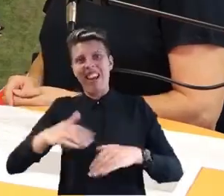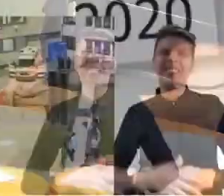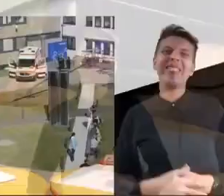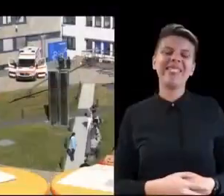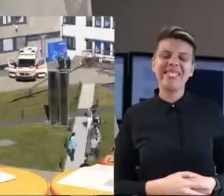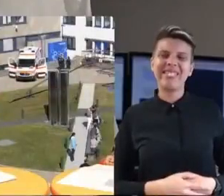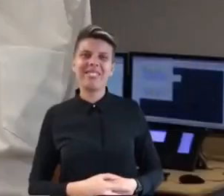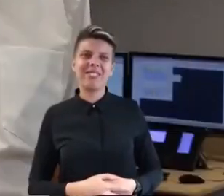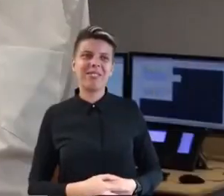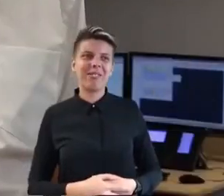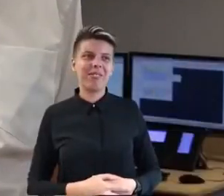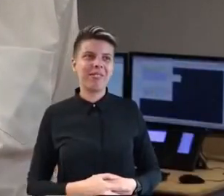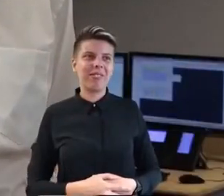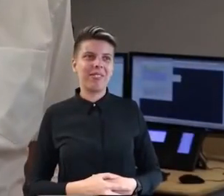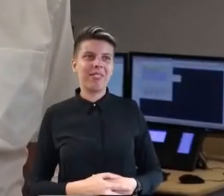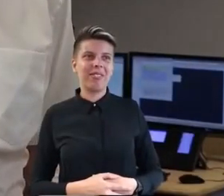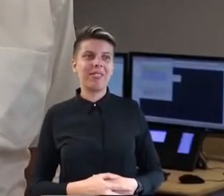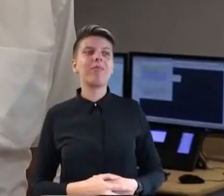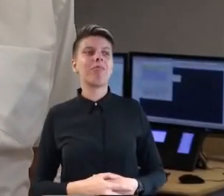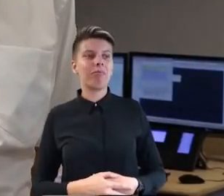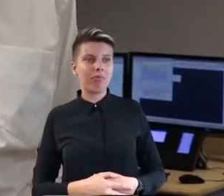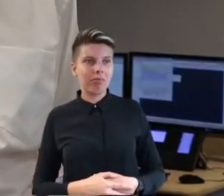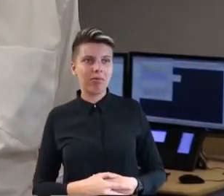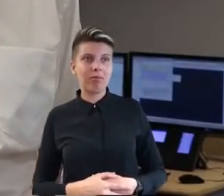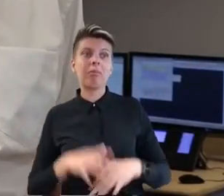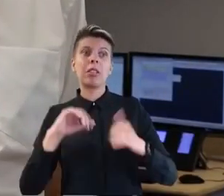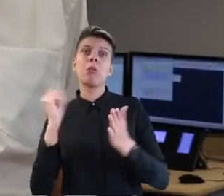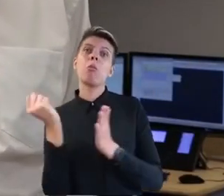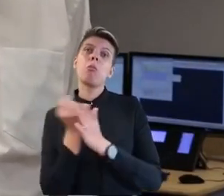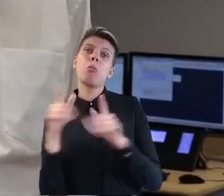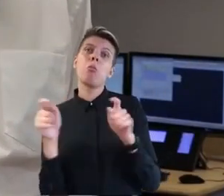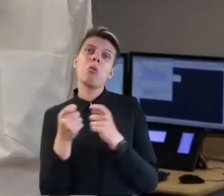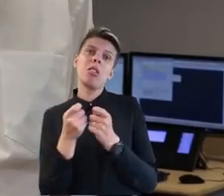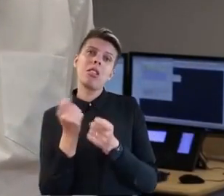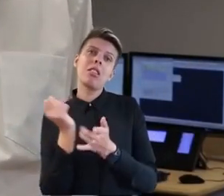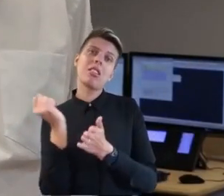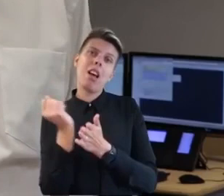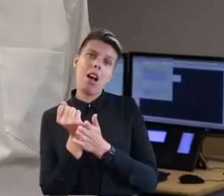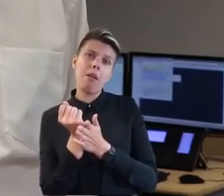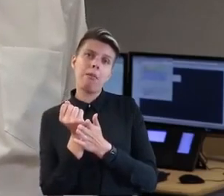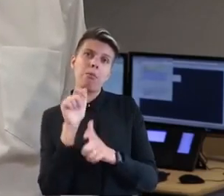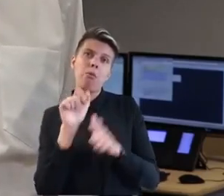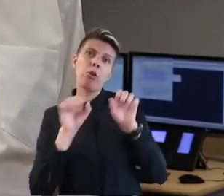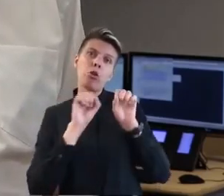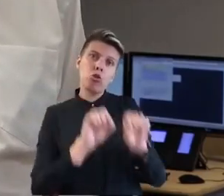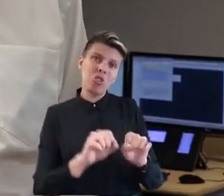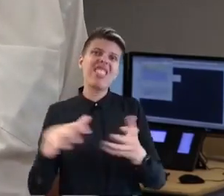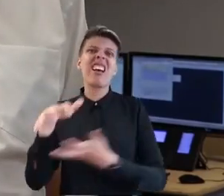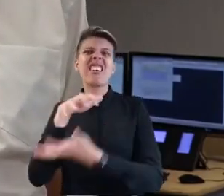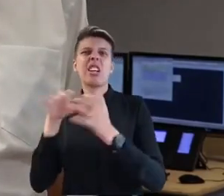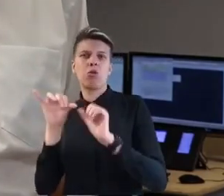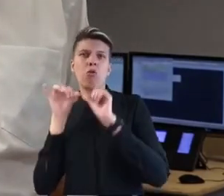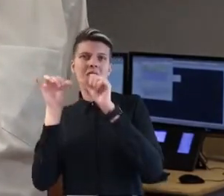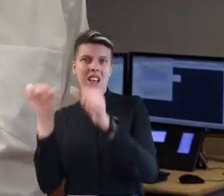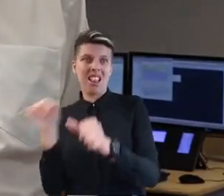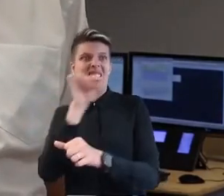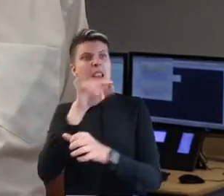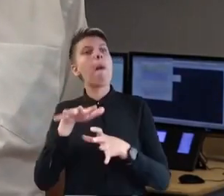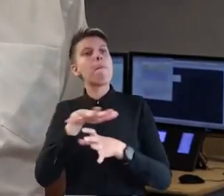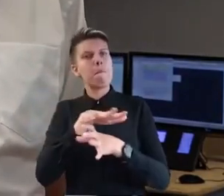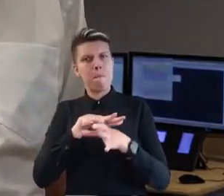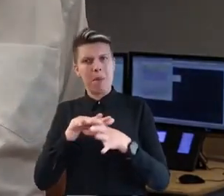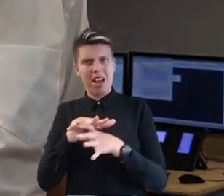ab. Wir befinden uns im Bundesamt für Bevölkerungsschutz Katastrophenhilfe. Und hier im Bereich